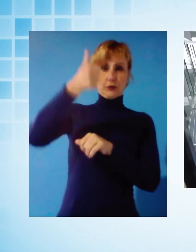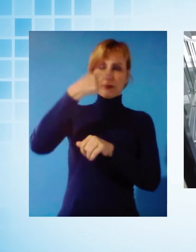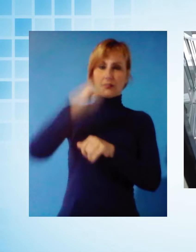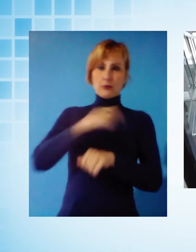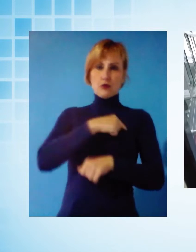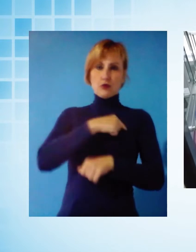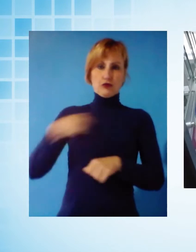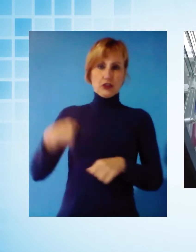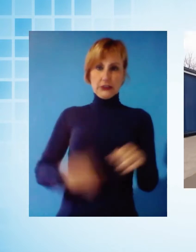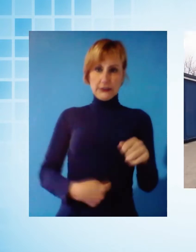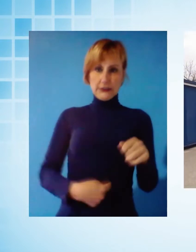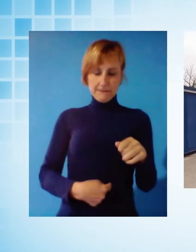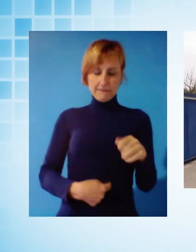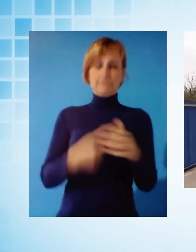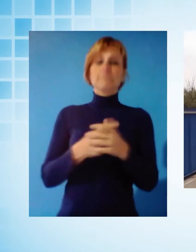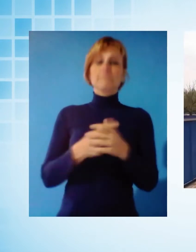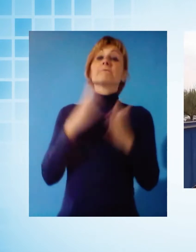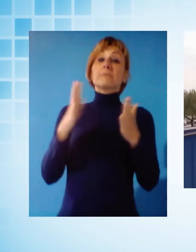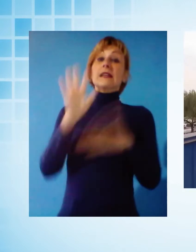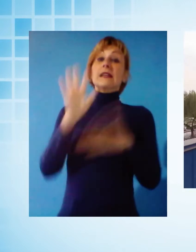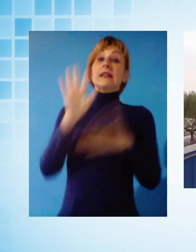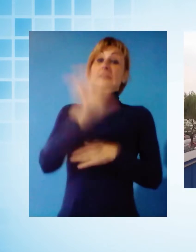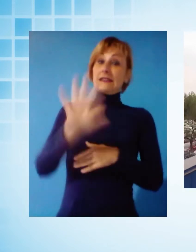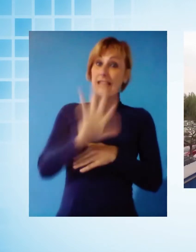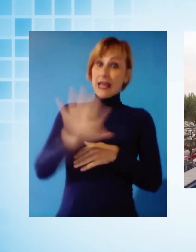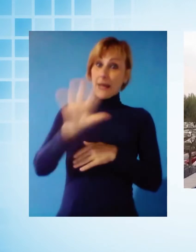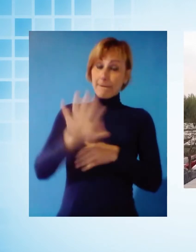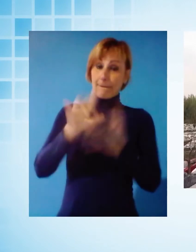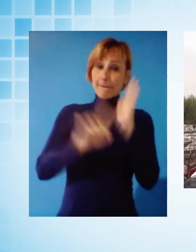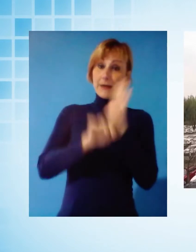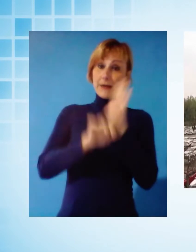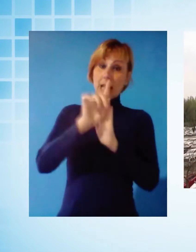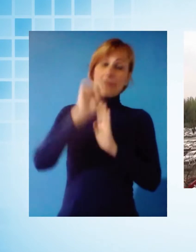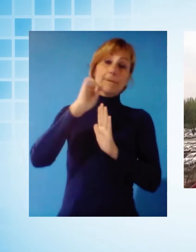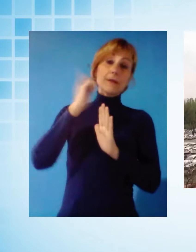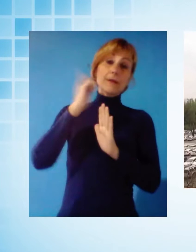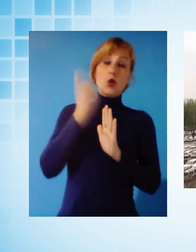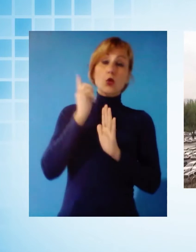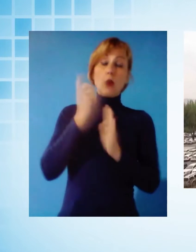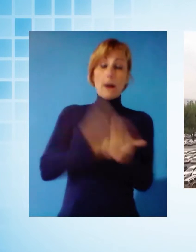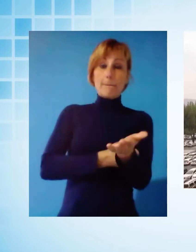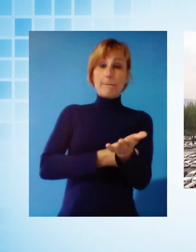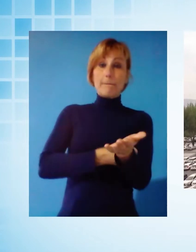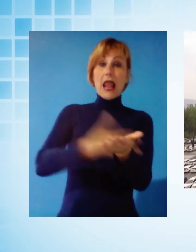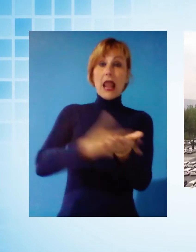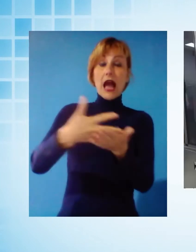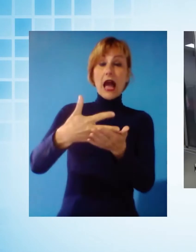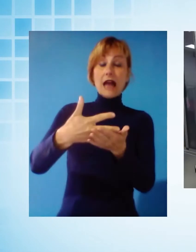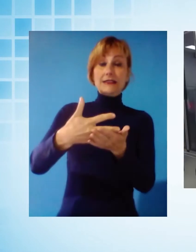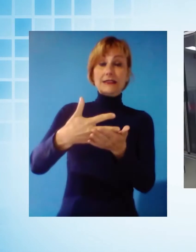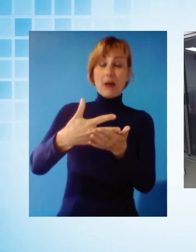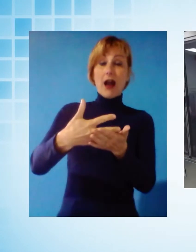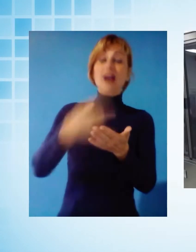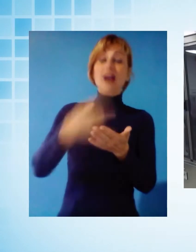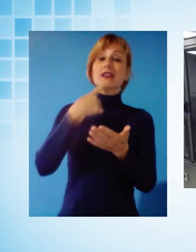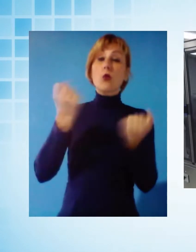Una di quelle che al momento sta dando risultati migliori è quella che si avvale del plasma di pazienti convalescenti che hanno già vinto la